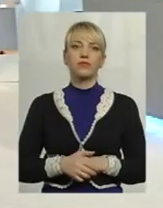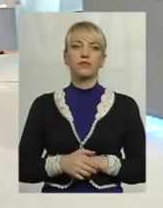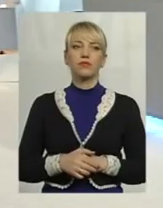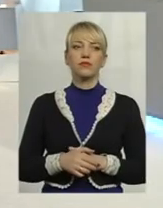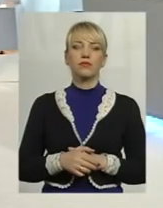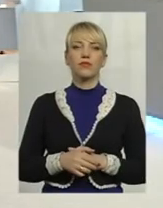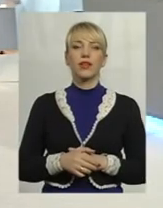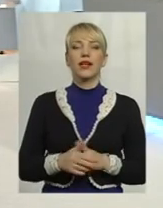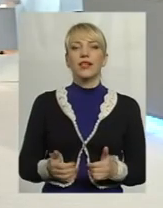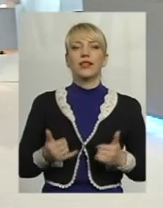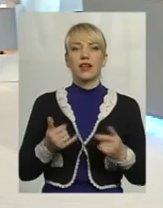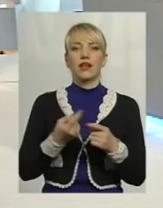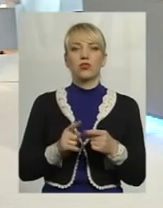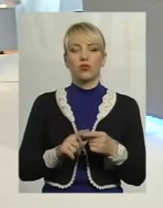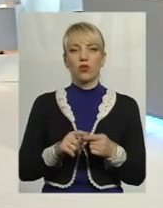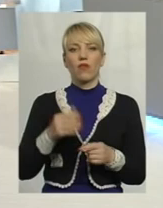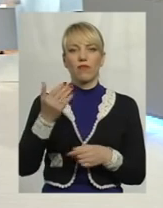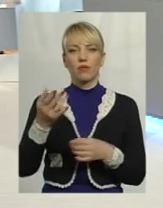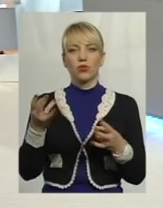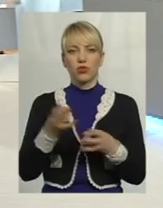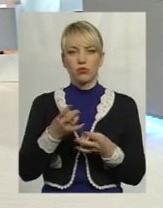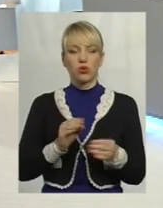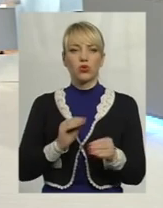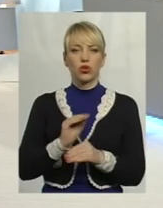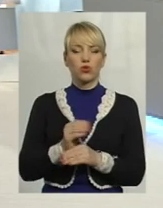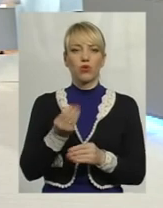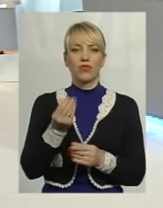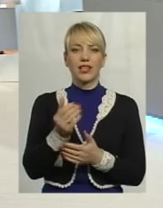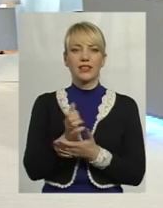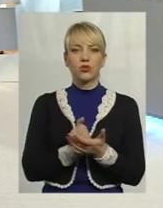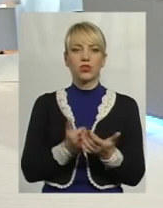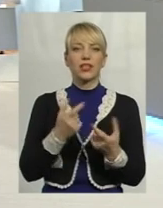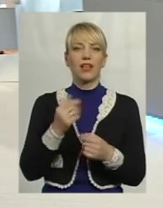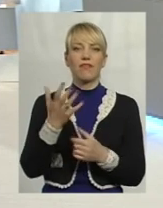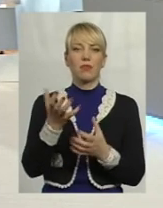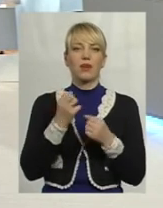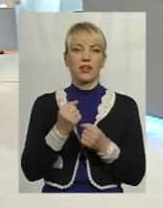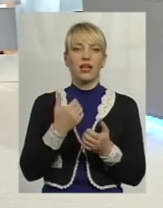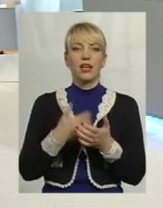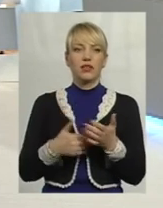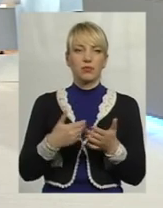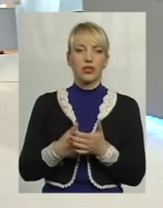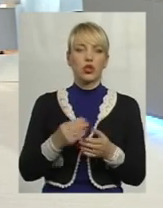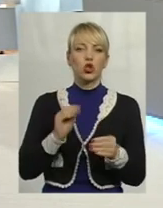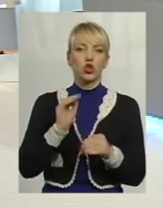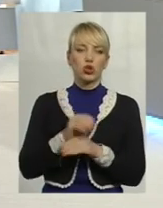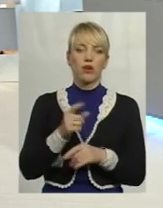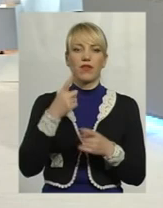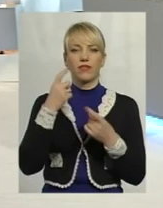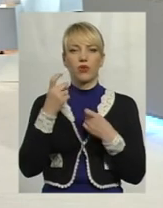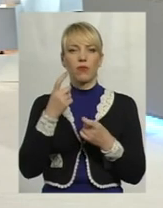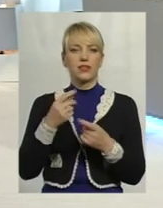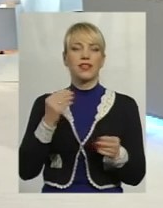Для цього вам потрібні додаткові ресурси, я маю на увазі додаткова інформація,